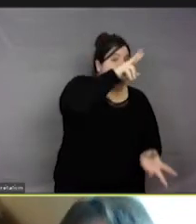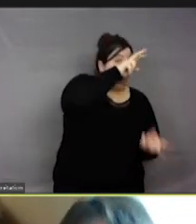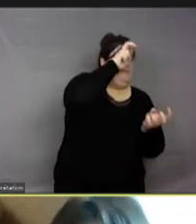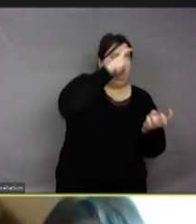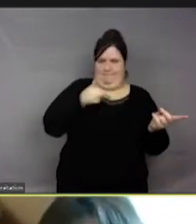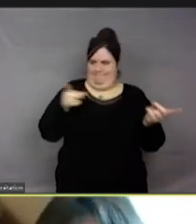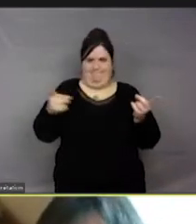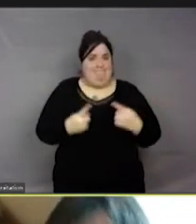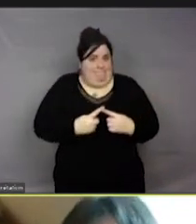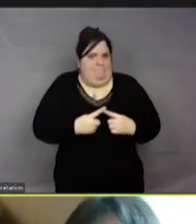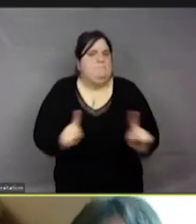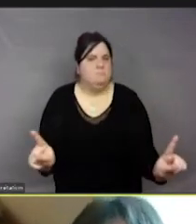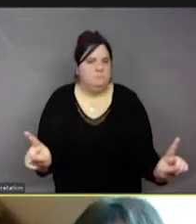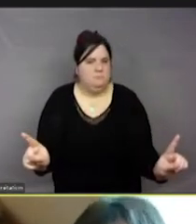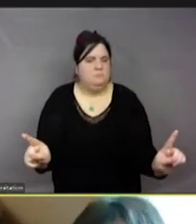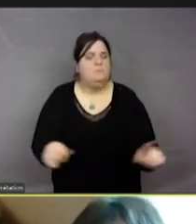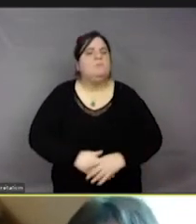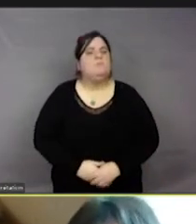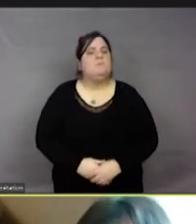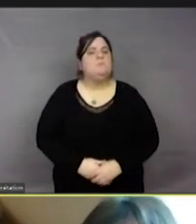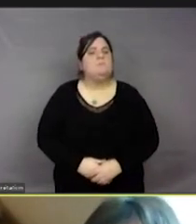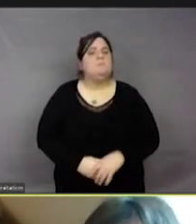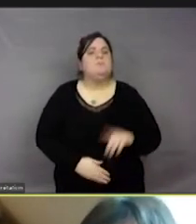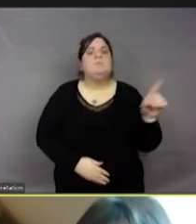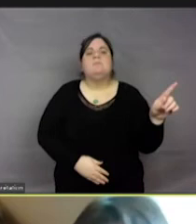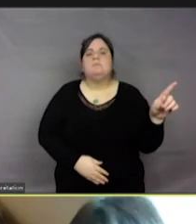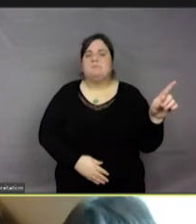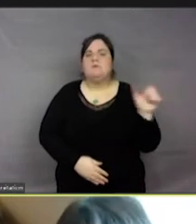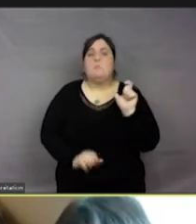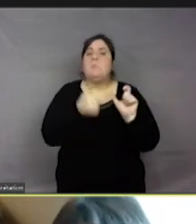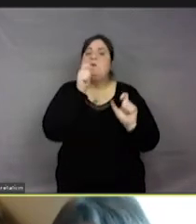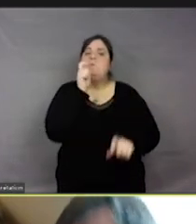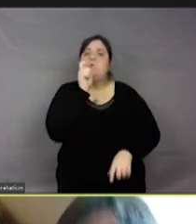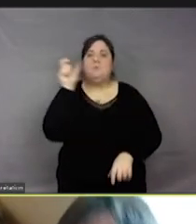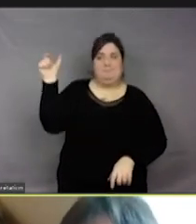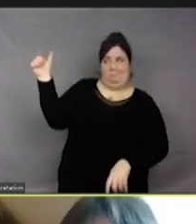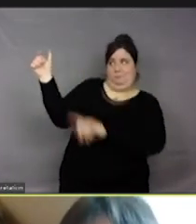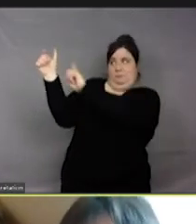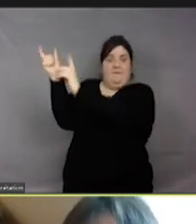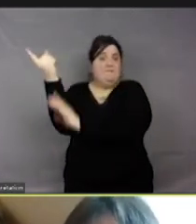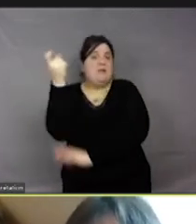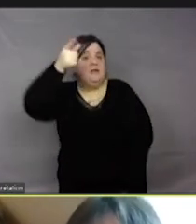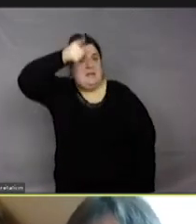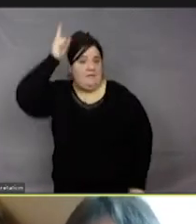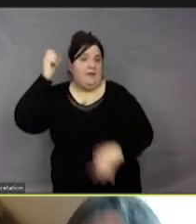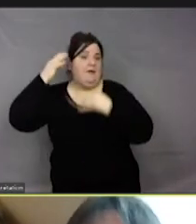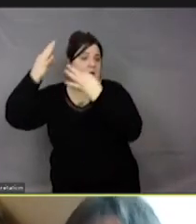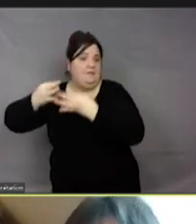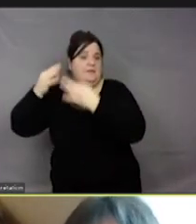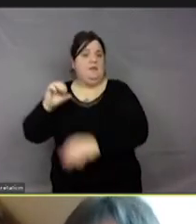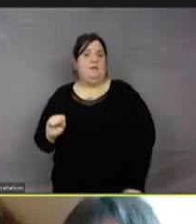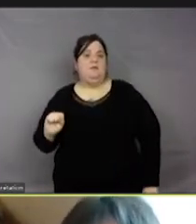que la sensibilité. Vous voyez, la sensibilité, quand on regarde dans le dictionnaire, ça vient du latin classique « sensibilitas », c'est en fait